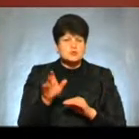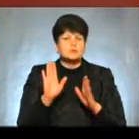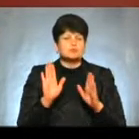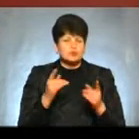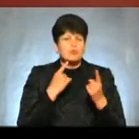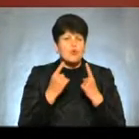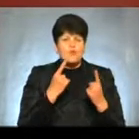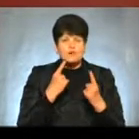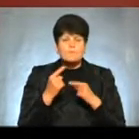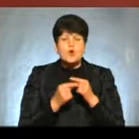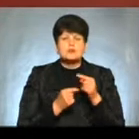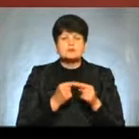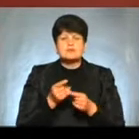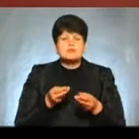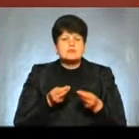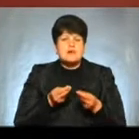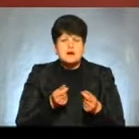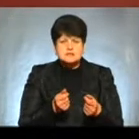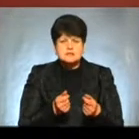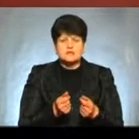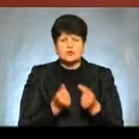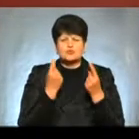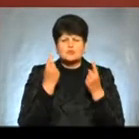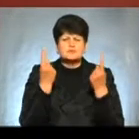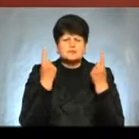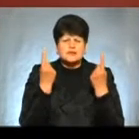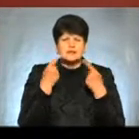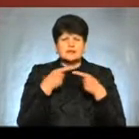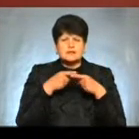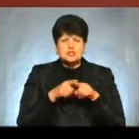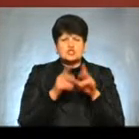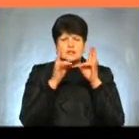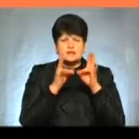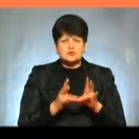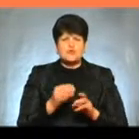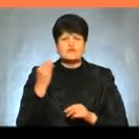про наслідки Одної з найбільших техногенних катастроф в історії людства